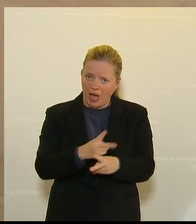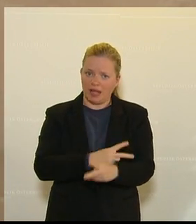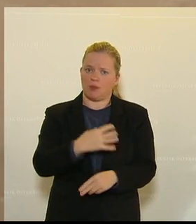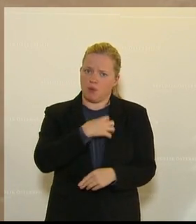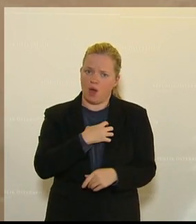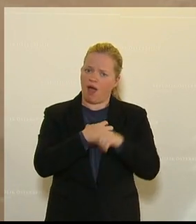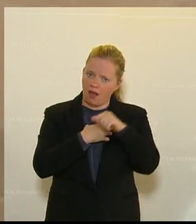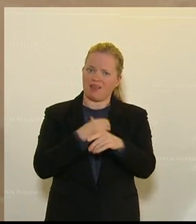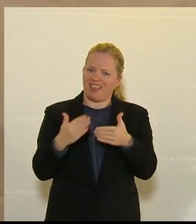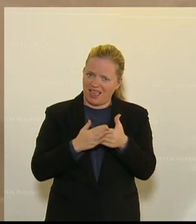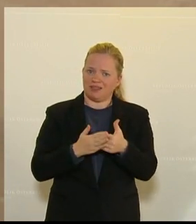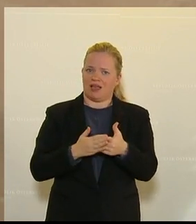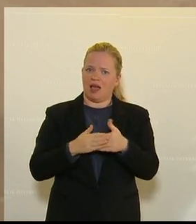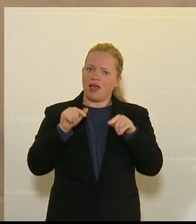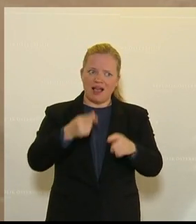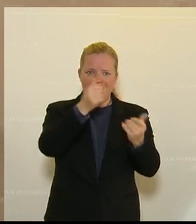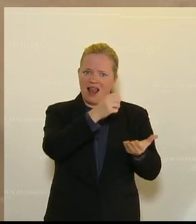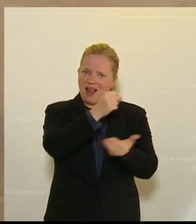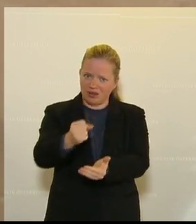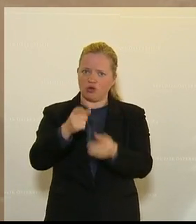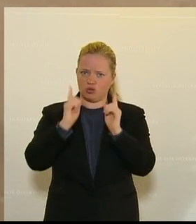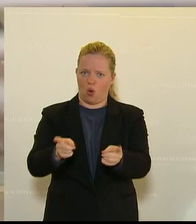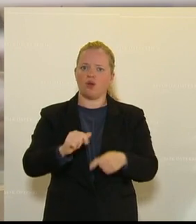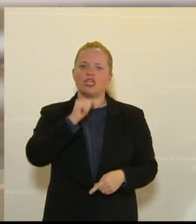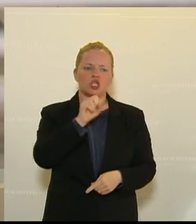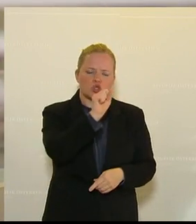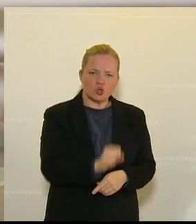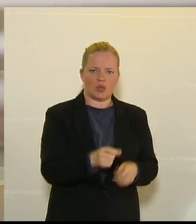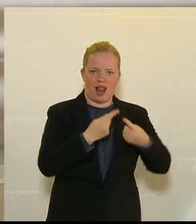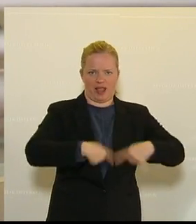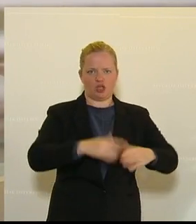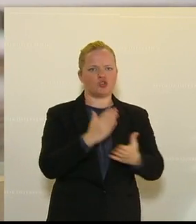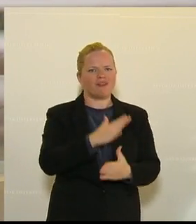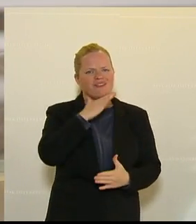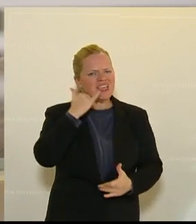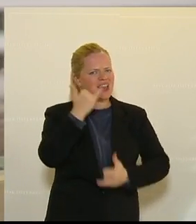zugutezukommen hat. Und nicht den Südländern, die seit Jahrzehnten, bitte,